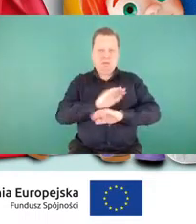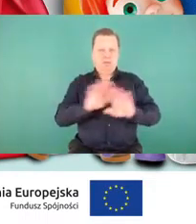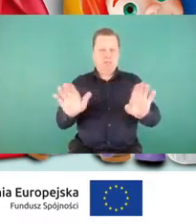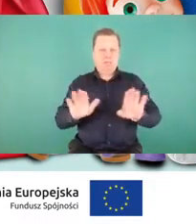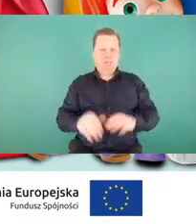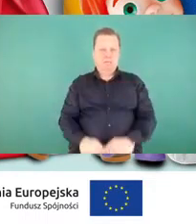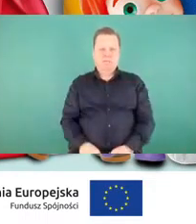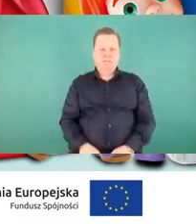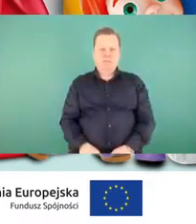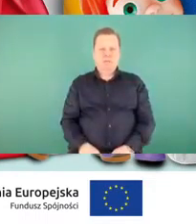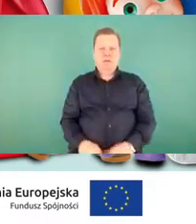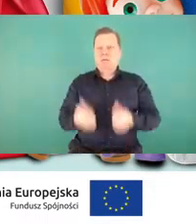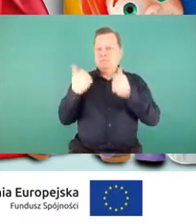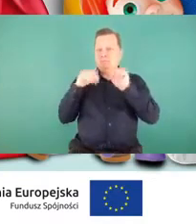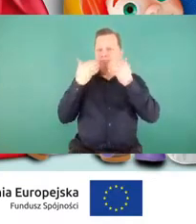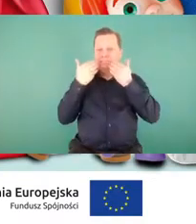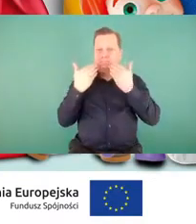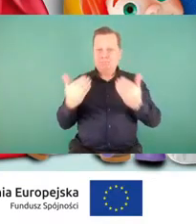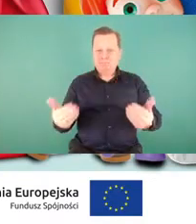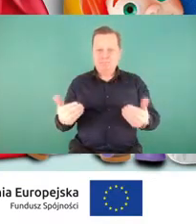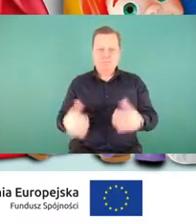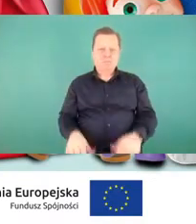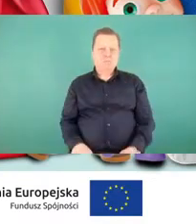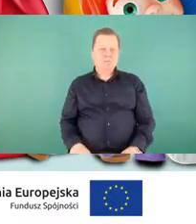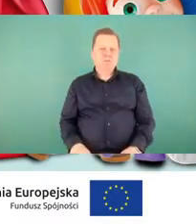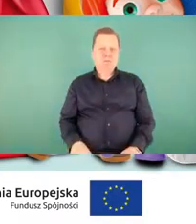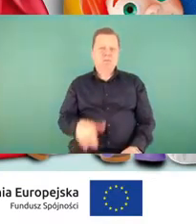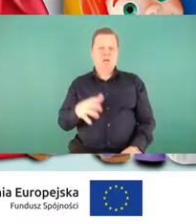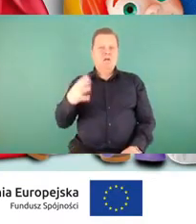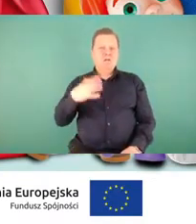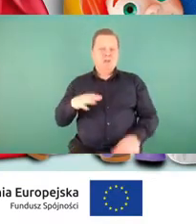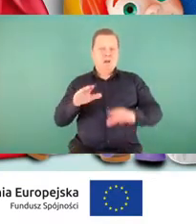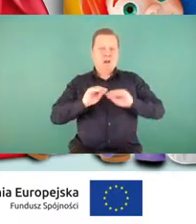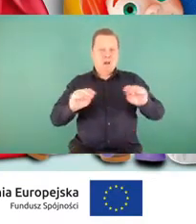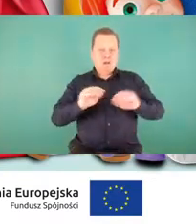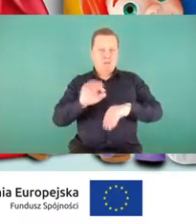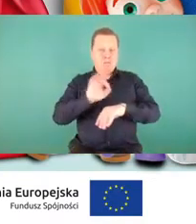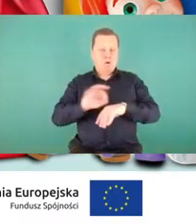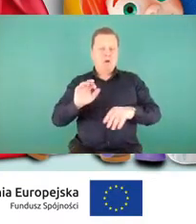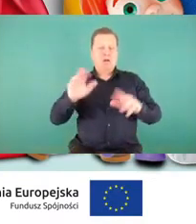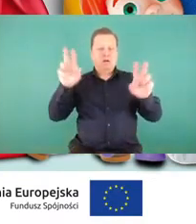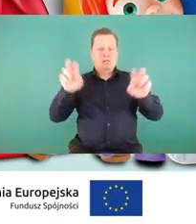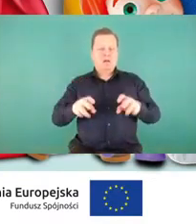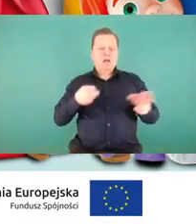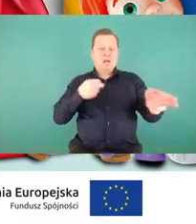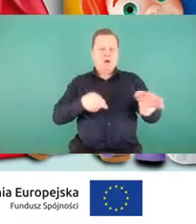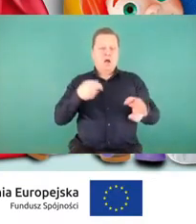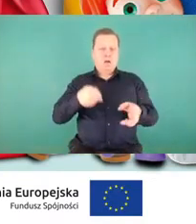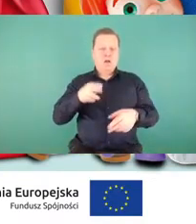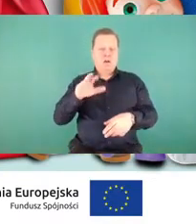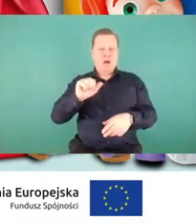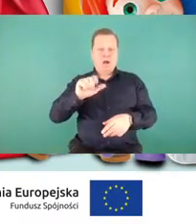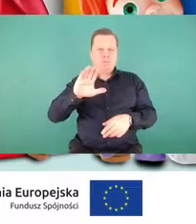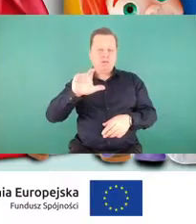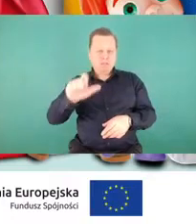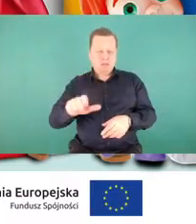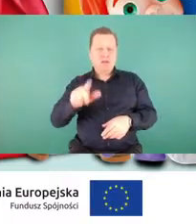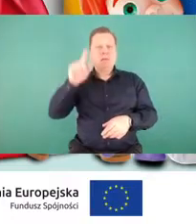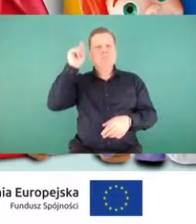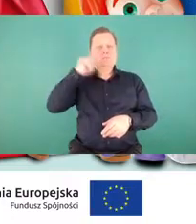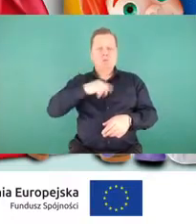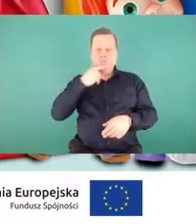Bardzo dziękuję. Wartość edukacyjną projektów takich jak Kampania Kolejowa WC doceniają także psychologowie.